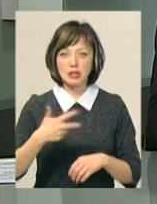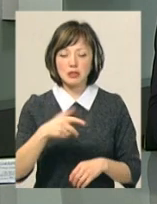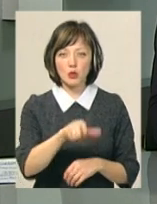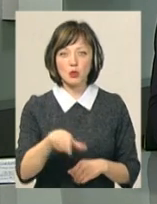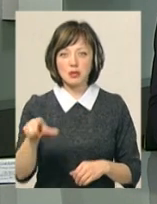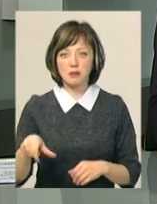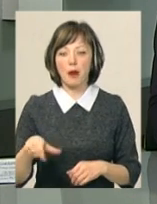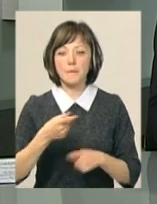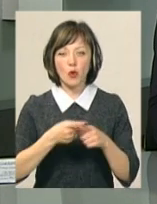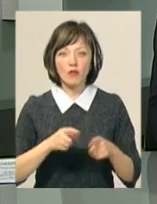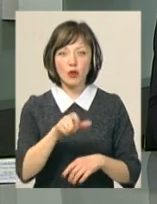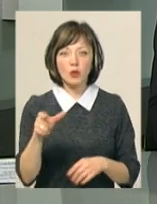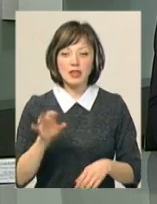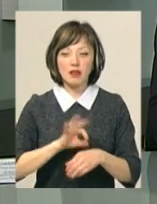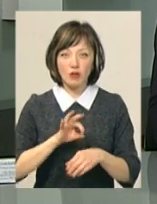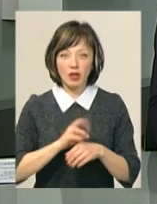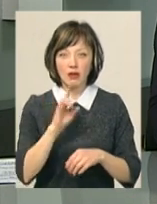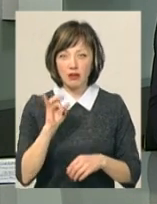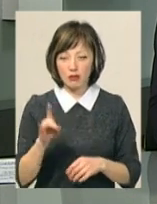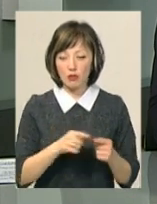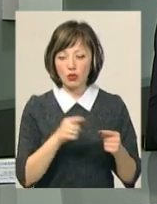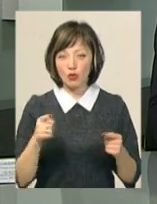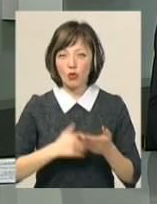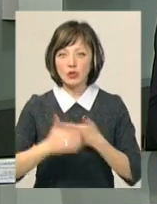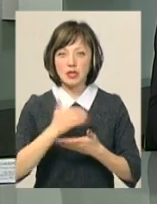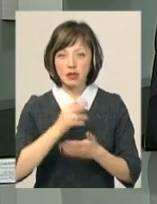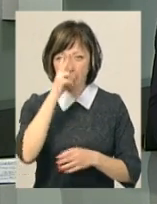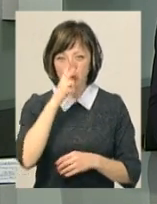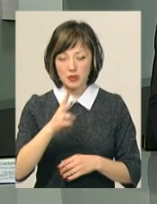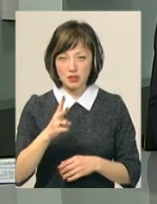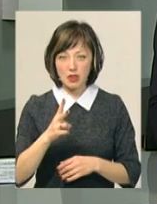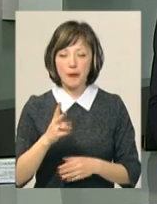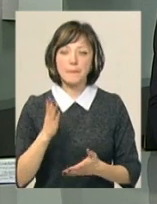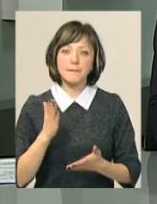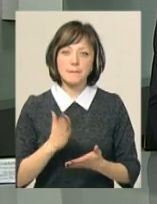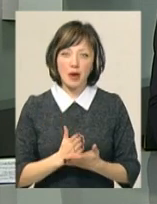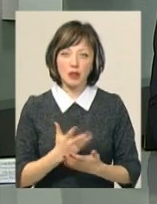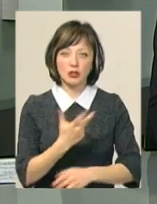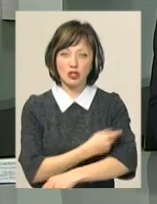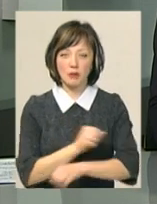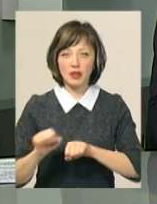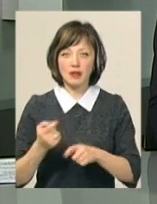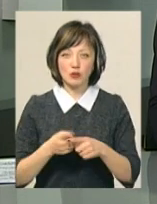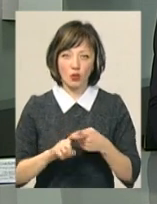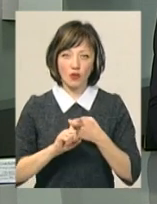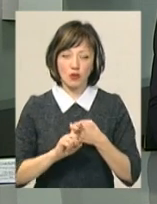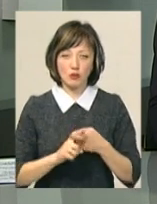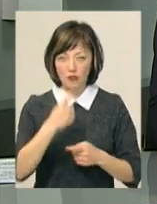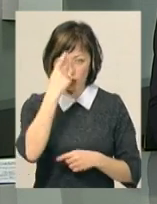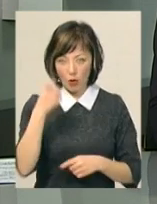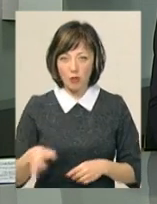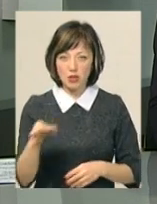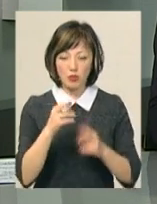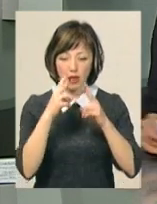осіб. Майже половина краян, які занедужили на кір впродовж останніх двох місяців, мали щеплення від цього вірусу, повідомили в обласному